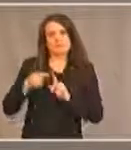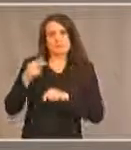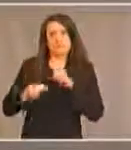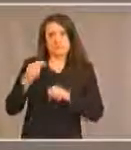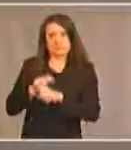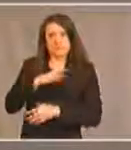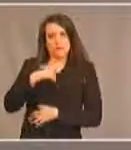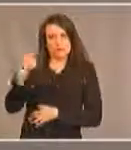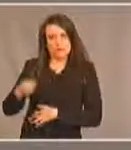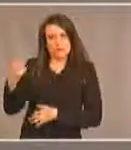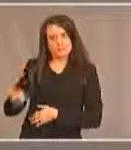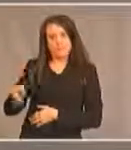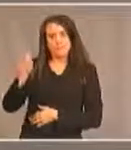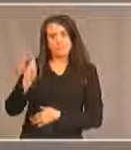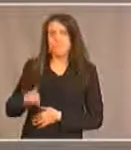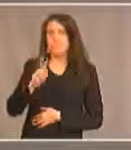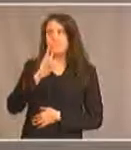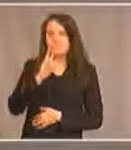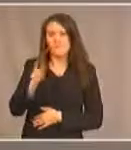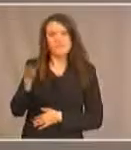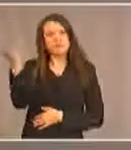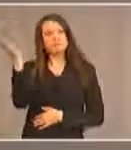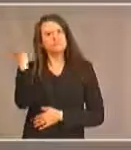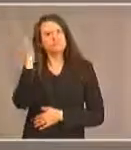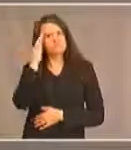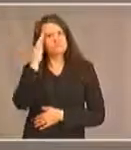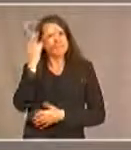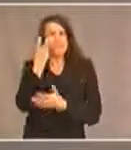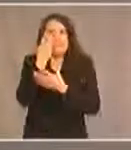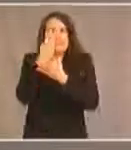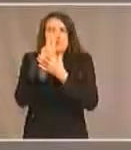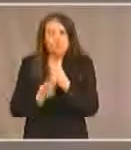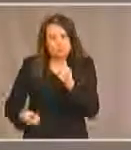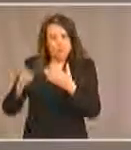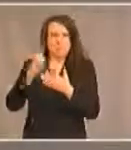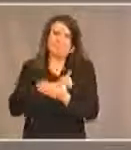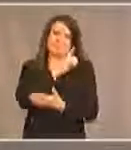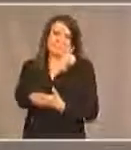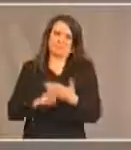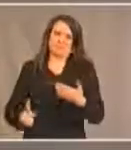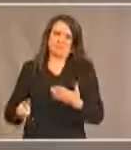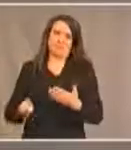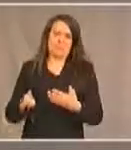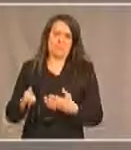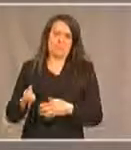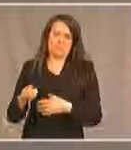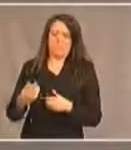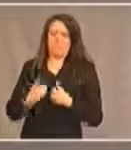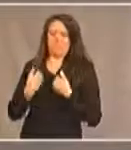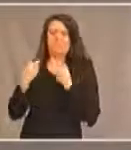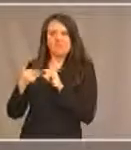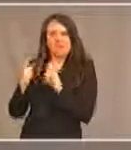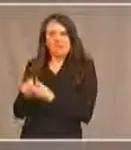prendre conscience de ce double cette double forme de discrimination que rencontrent les autochtones comme